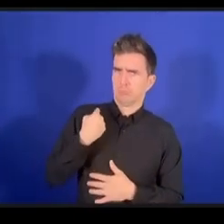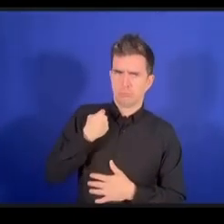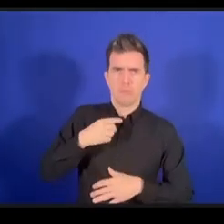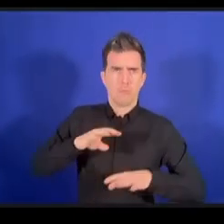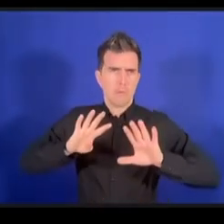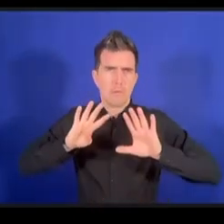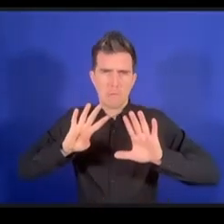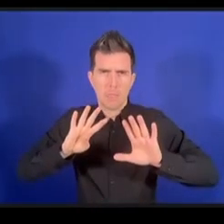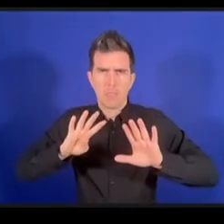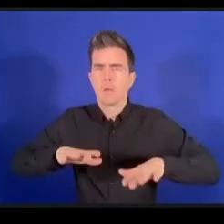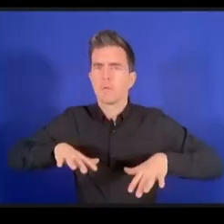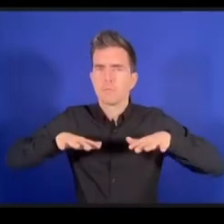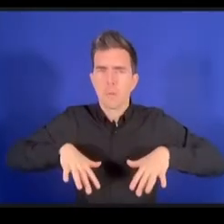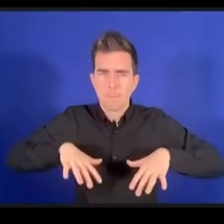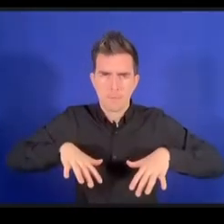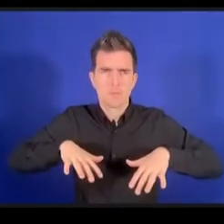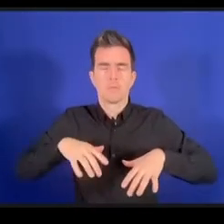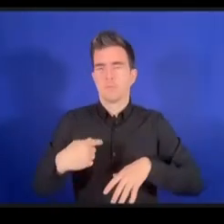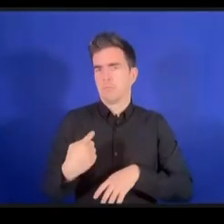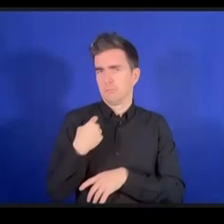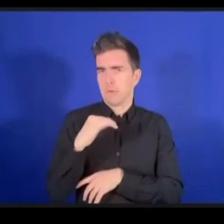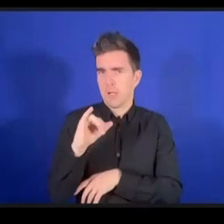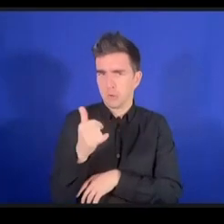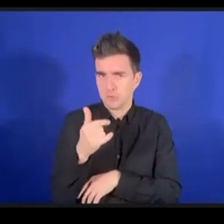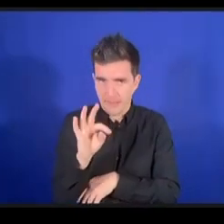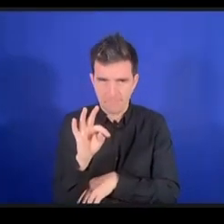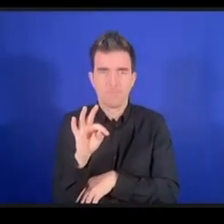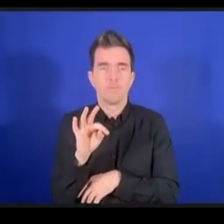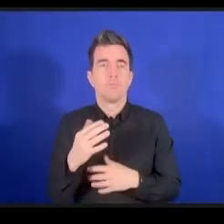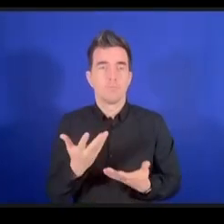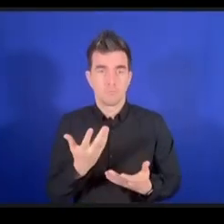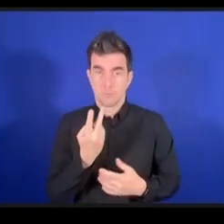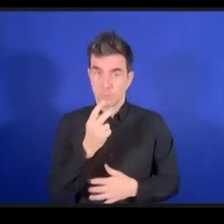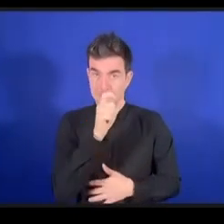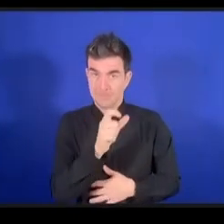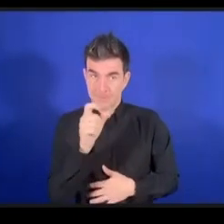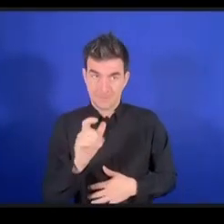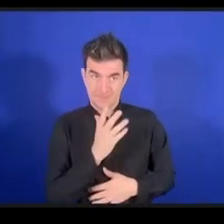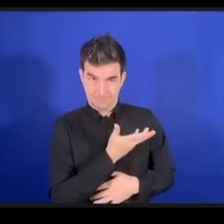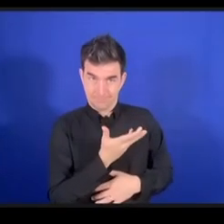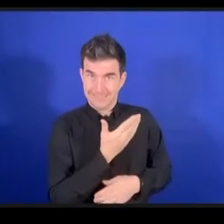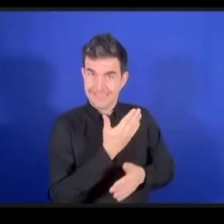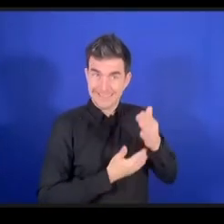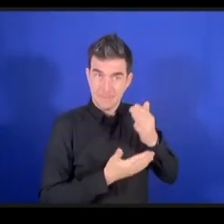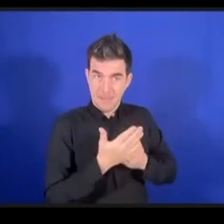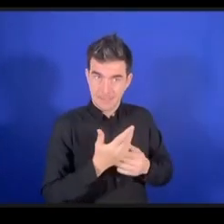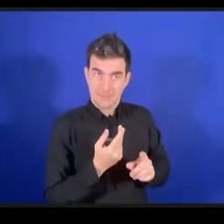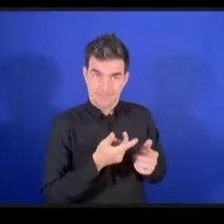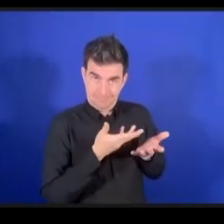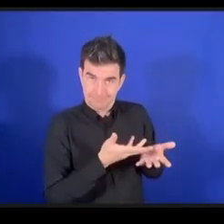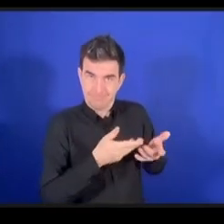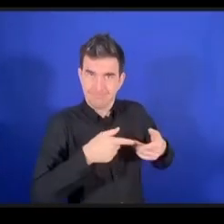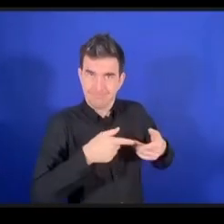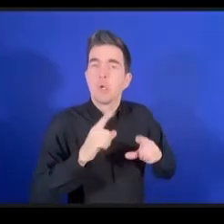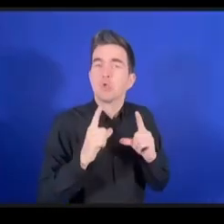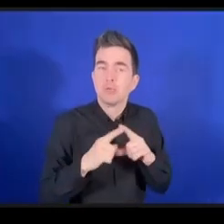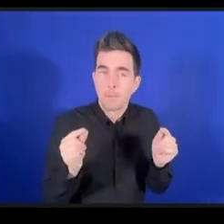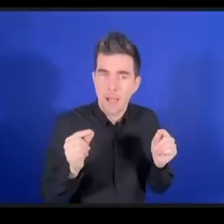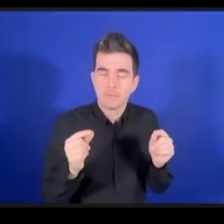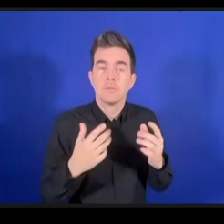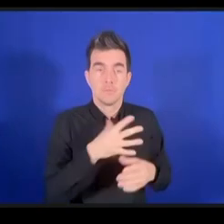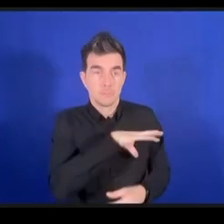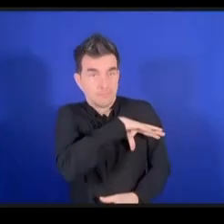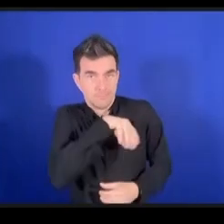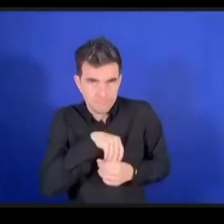2% من المشاركين من اليابان وهم من أذوي الإعاقة وشاركوا